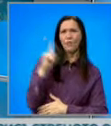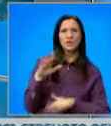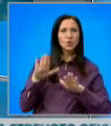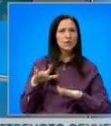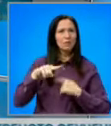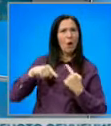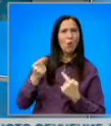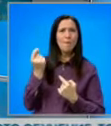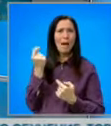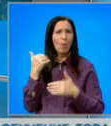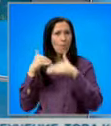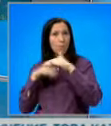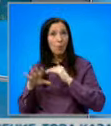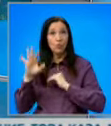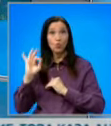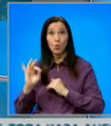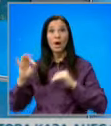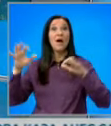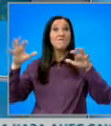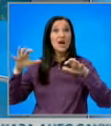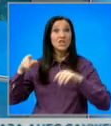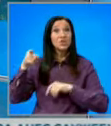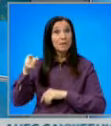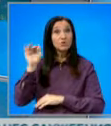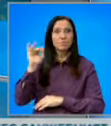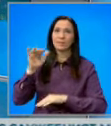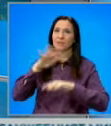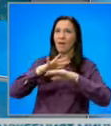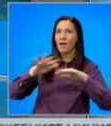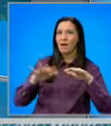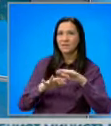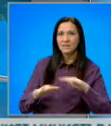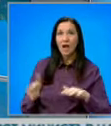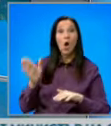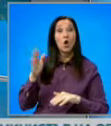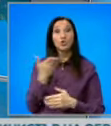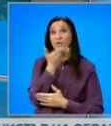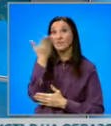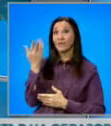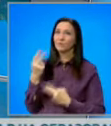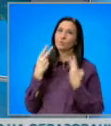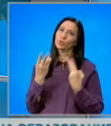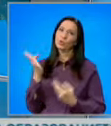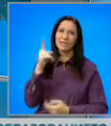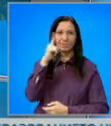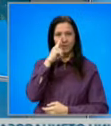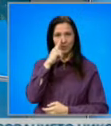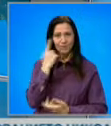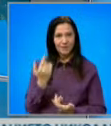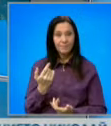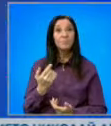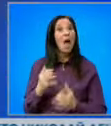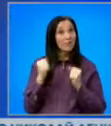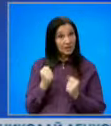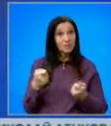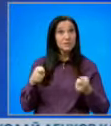около и малко под нулата и преваляванията там ще бъдат от сняг. Още за времето в прогнозата след минути. Държим,